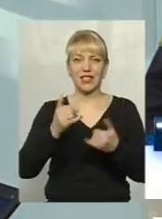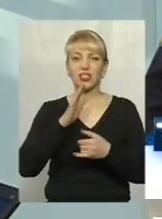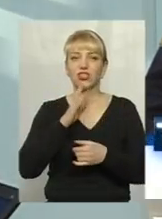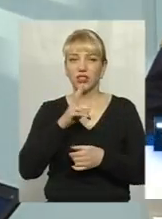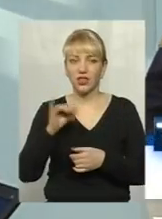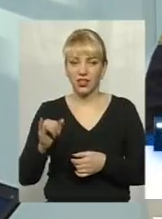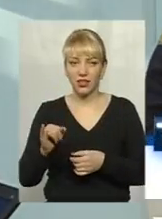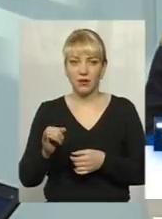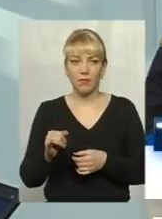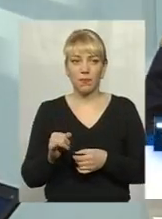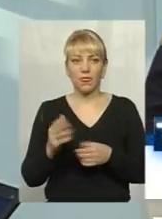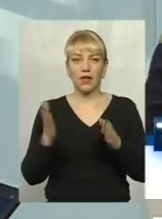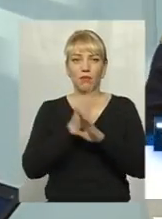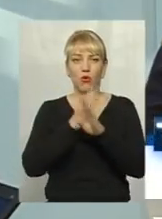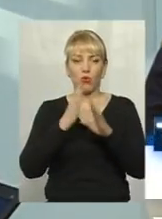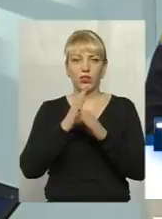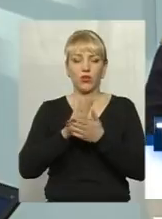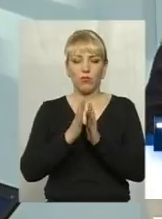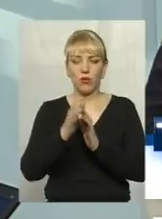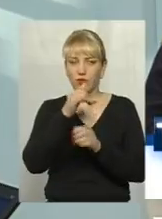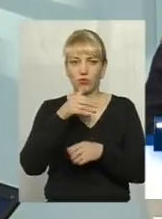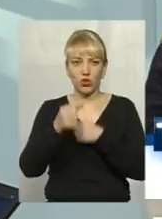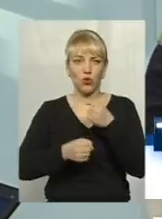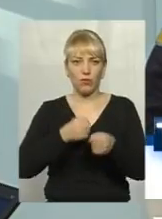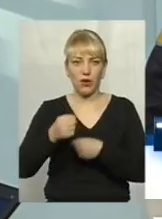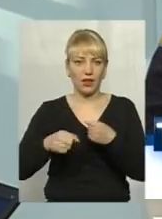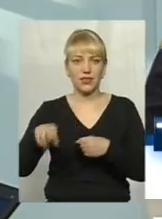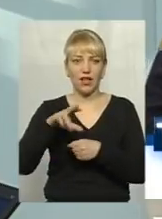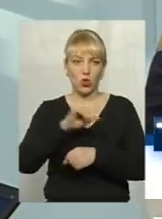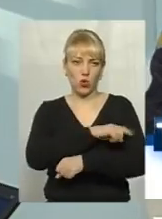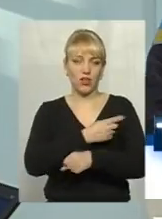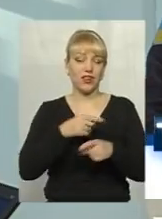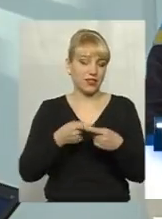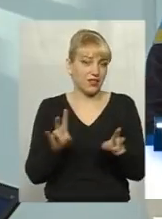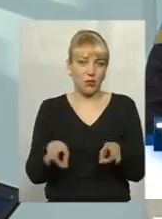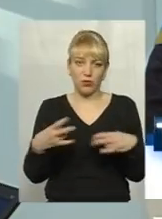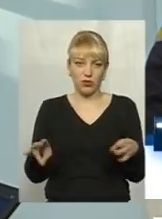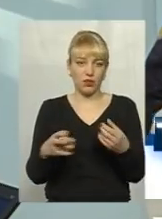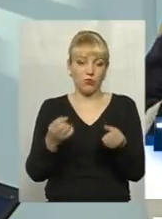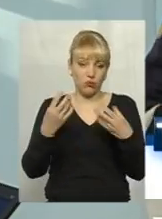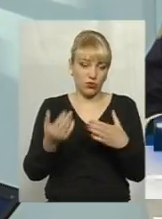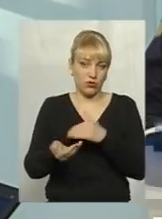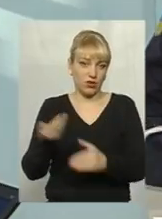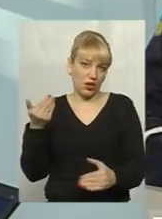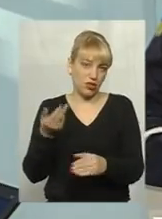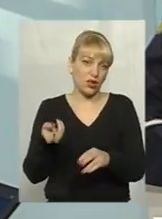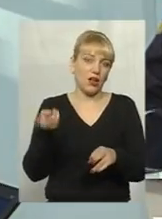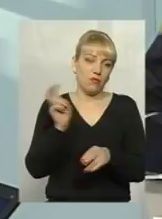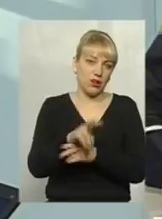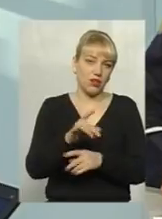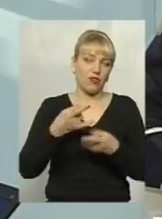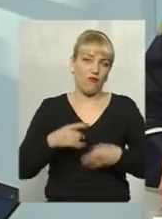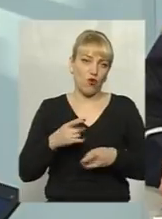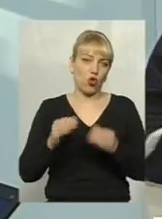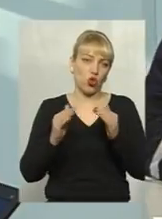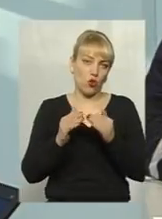погодні умови, що вона не може добратися, що це сніги, що це холодно. Це на цього не треба робити. Краще треба перестрахуватися і приїхати зарані родом. Краще там